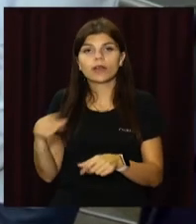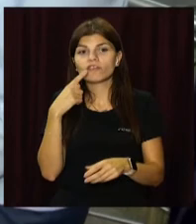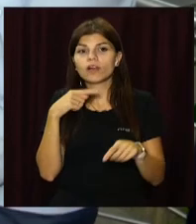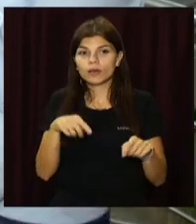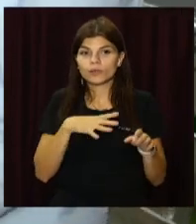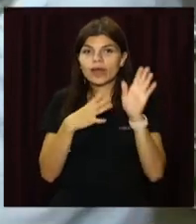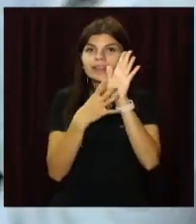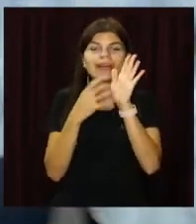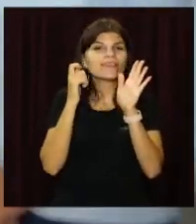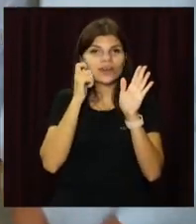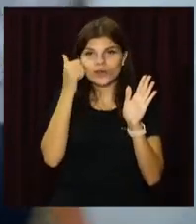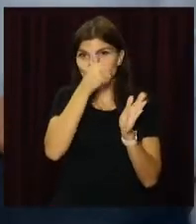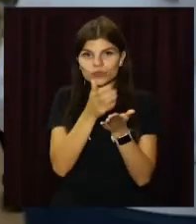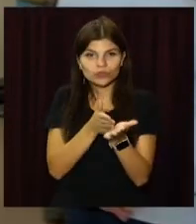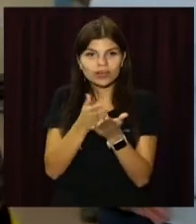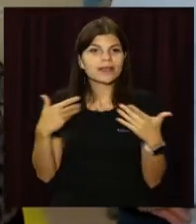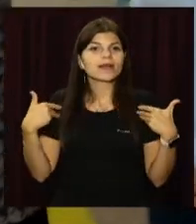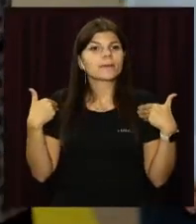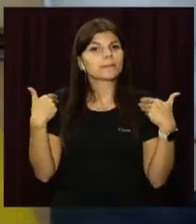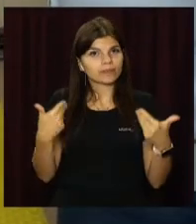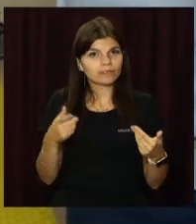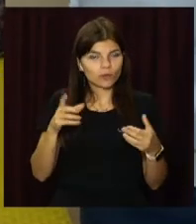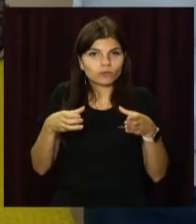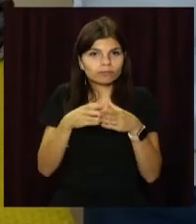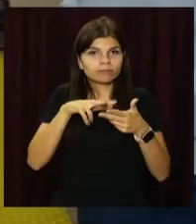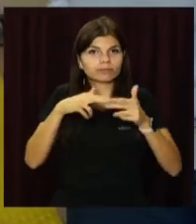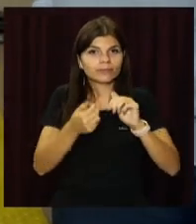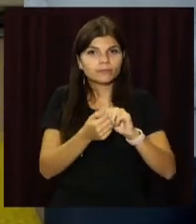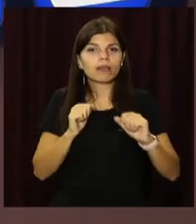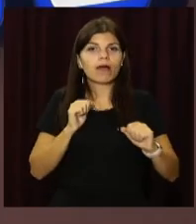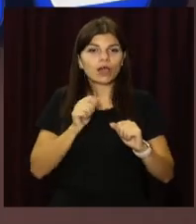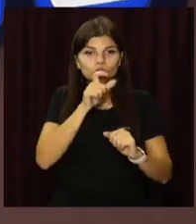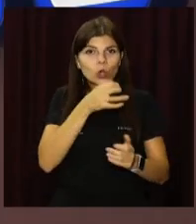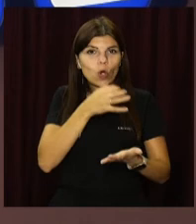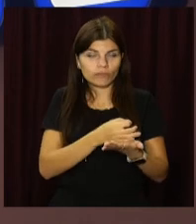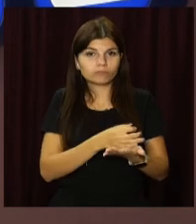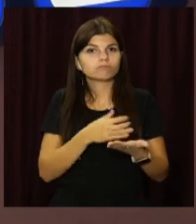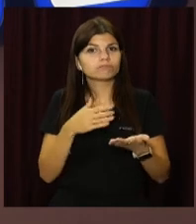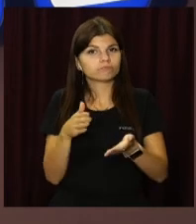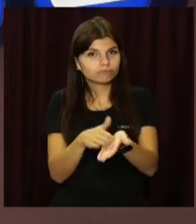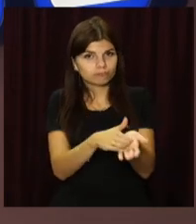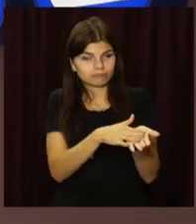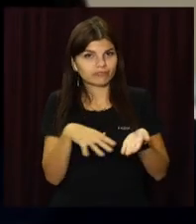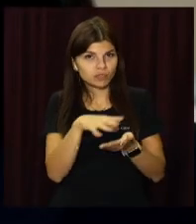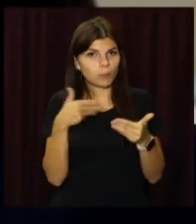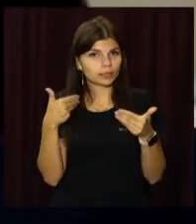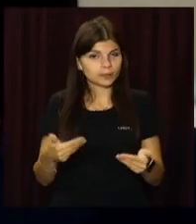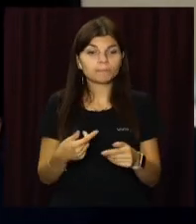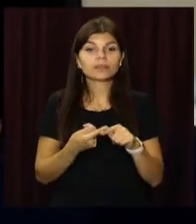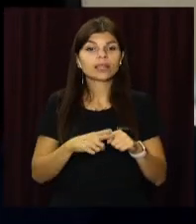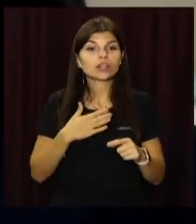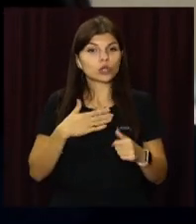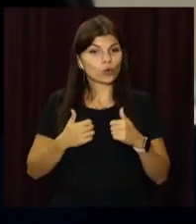річницю від дня заснування. Привітали зі святом і колектив Кам'янського центру адмінпослуг. Це наша гордість. За